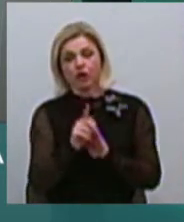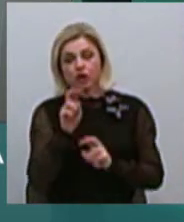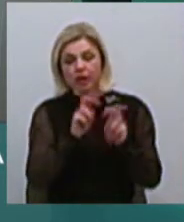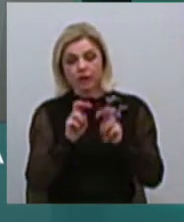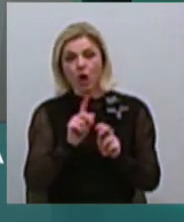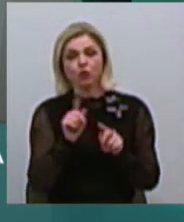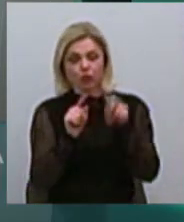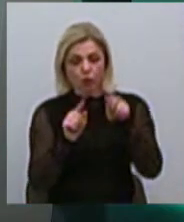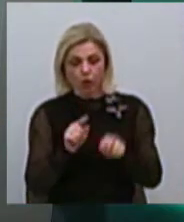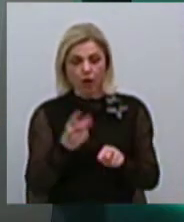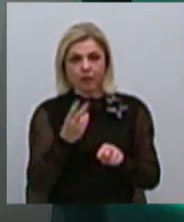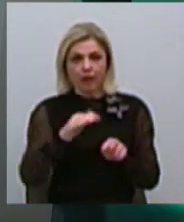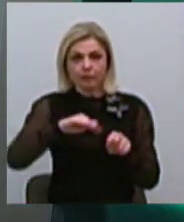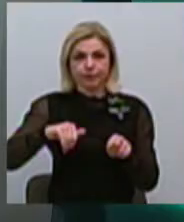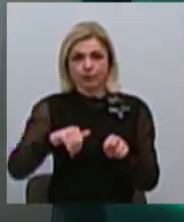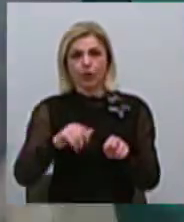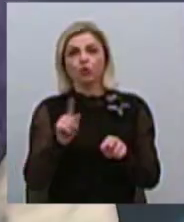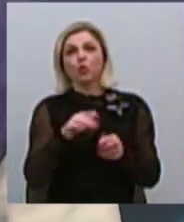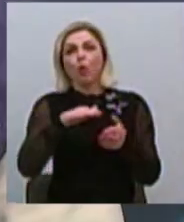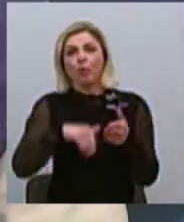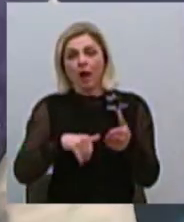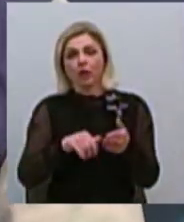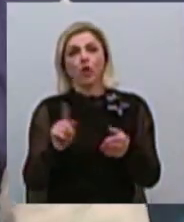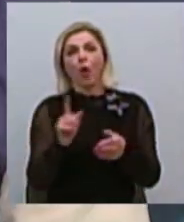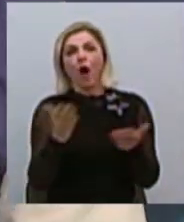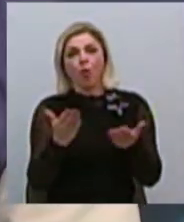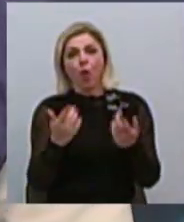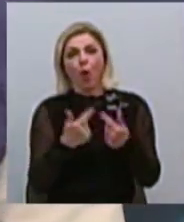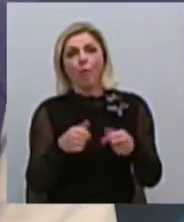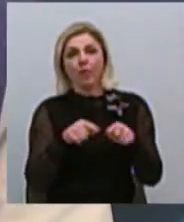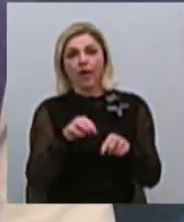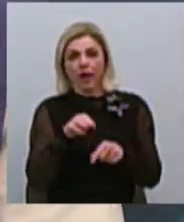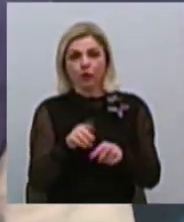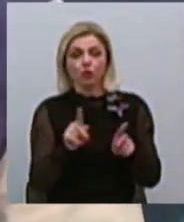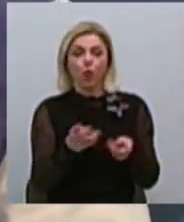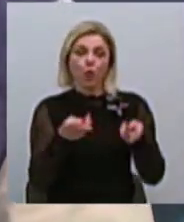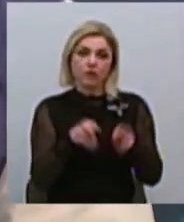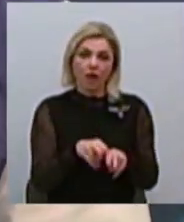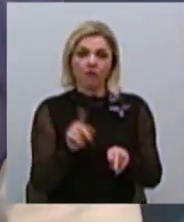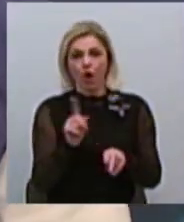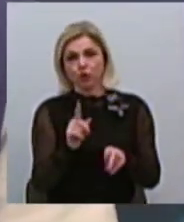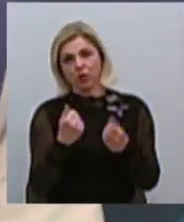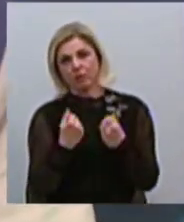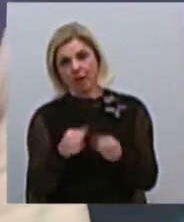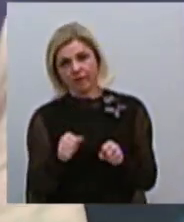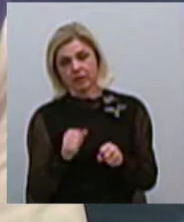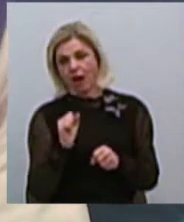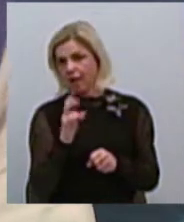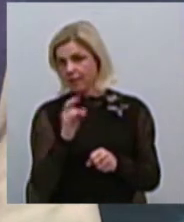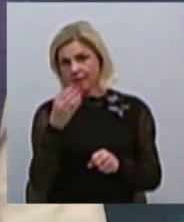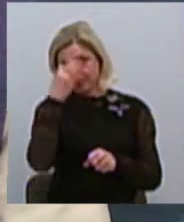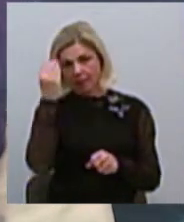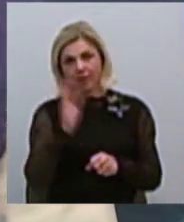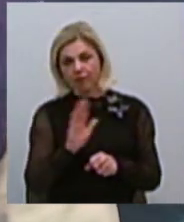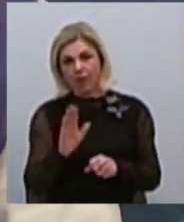відказатися, що выбирати, який об'єкт і який інструмент оставити, а от чого избавитися. А ви не забувайте, що за